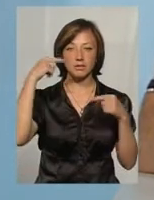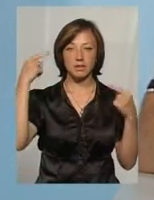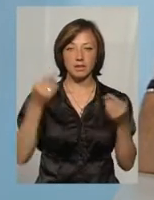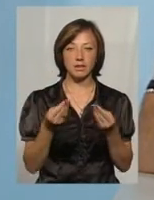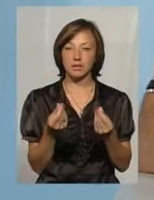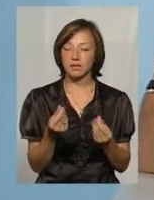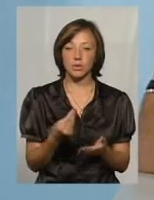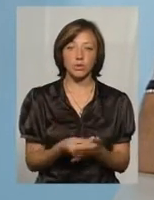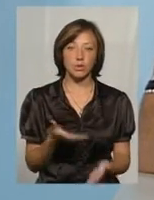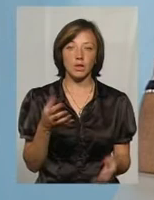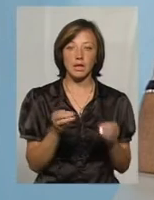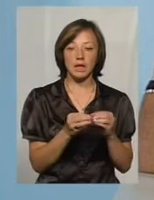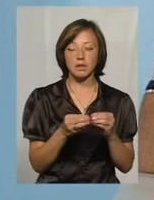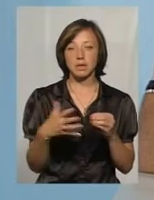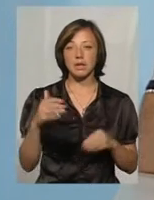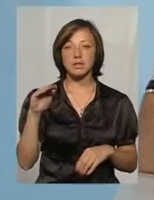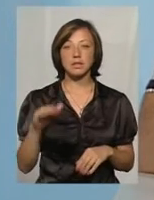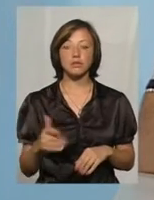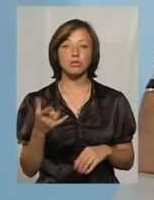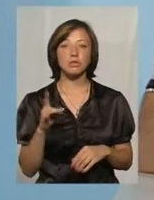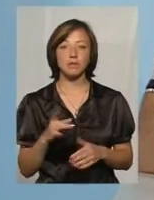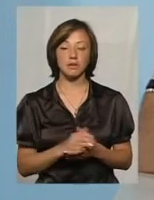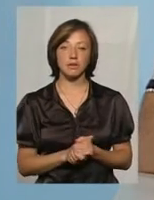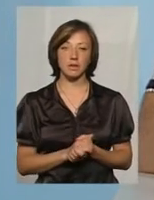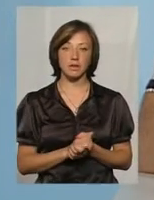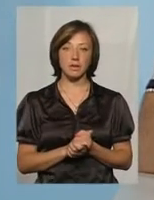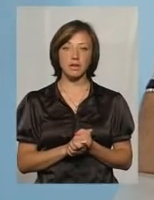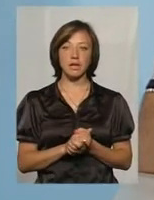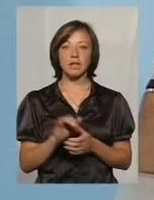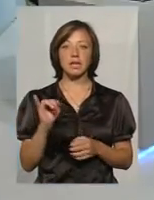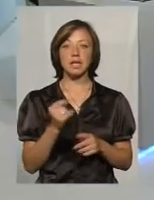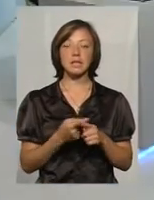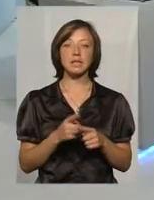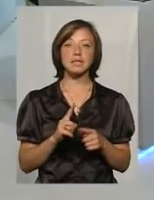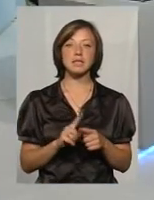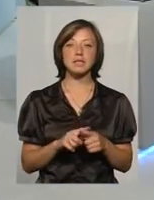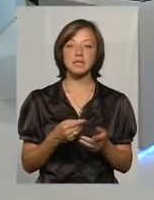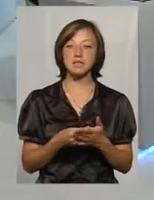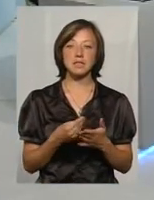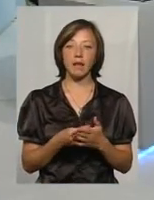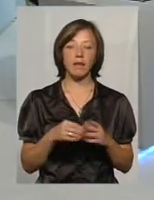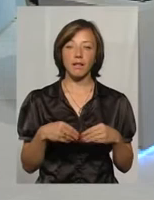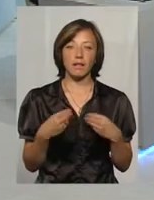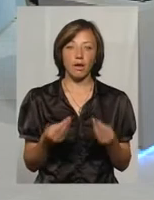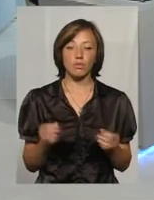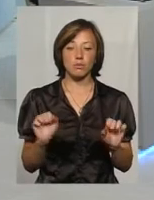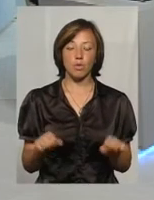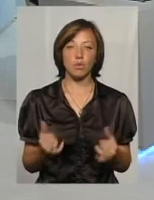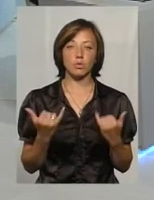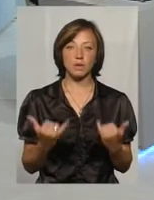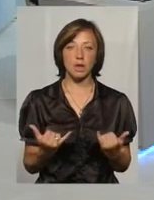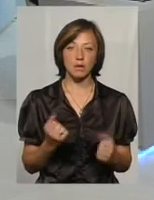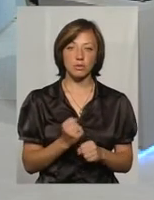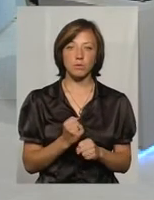10-15 тисяч гривень. І ці ціни не дають змоги на даний час